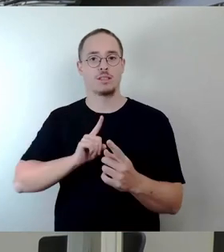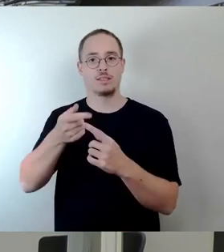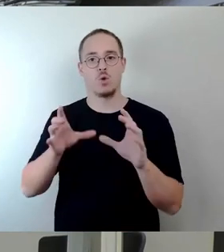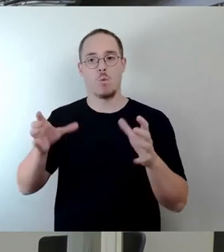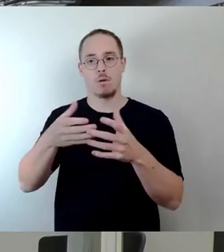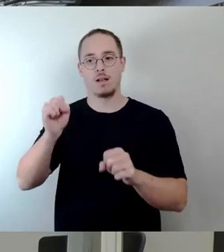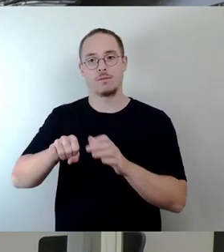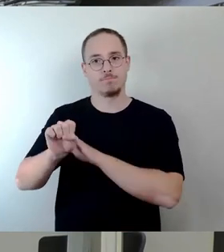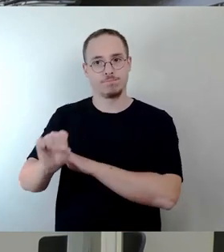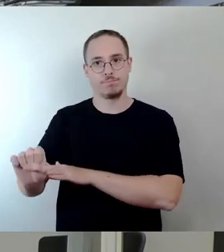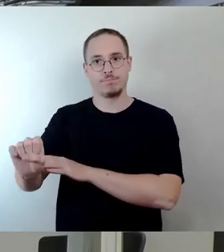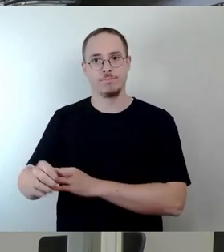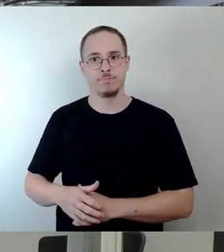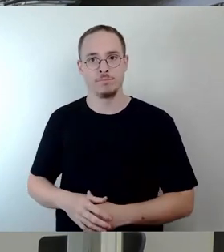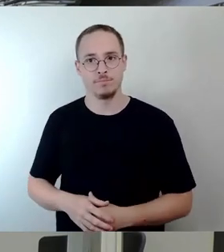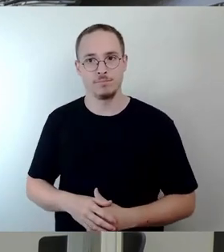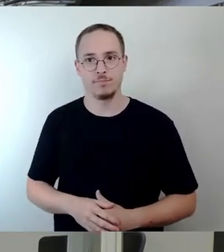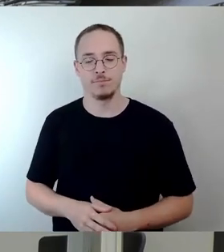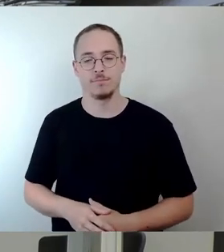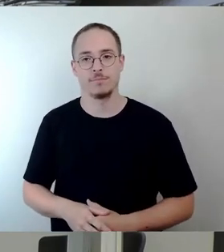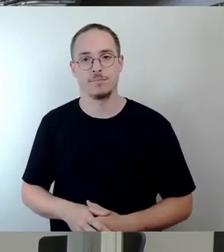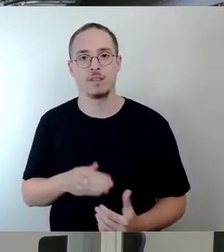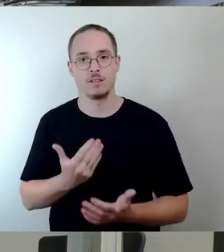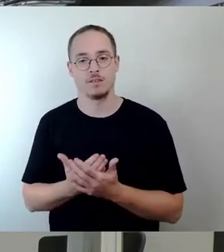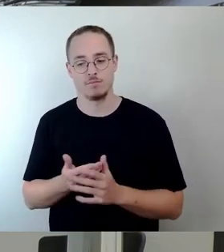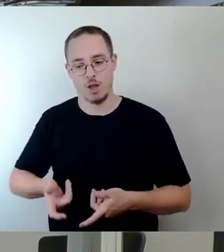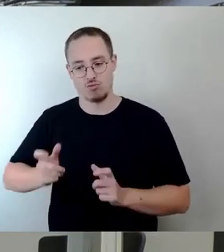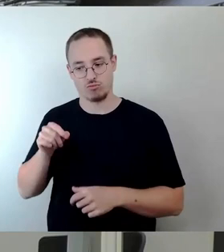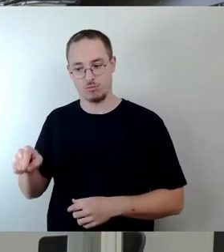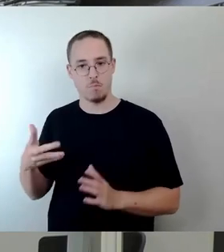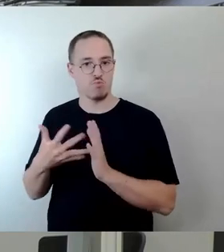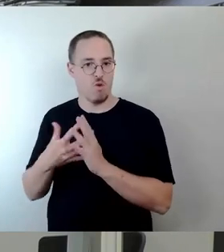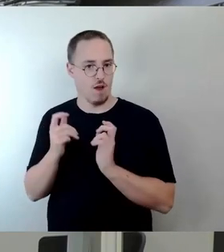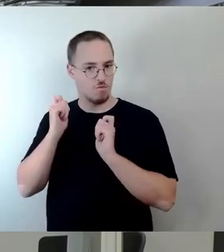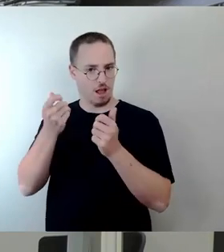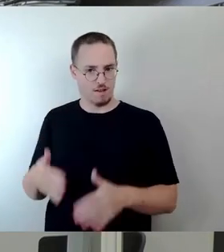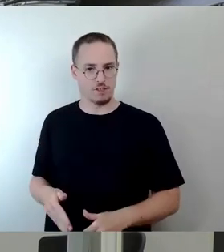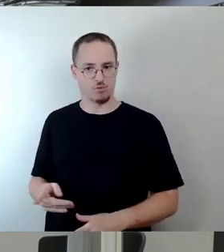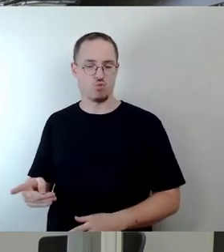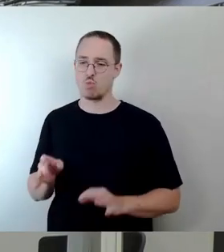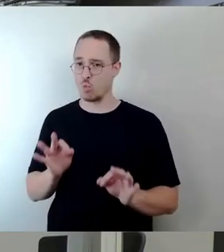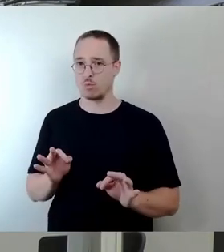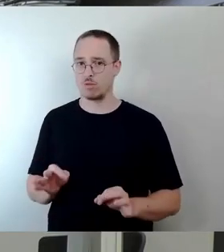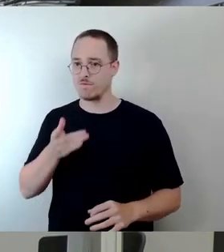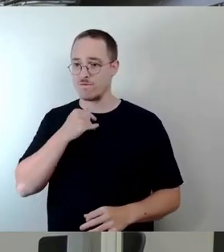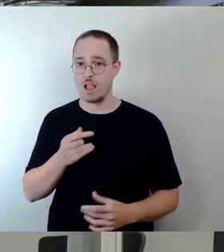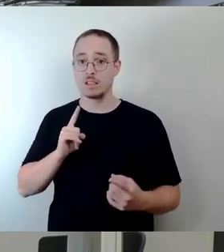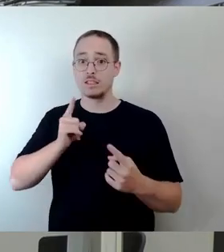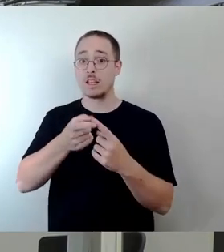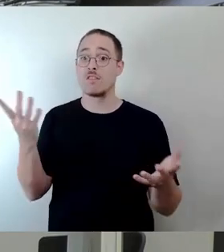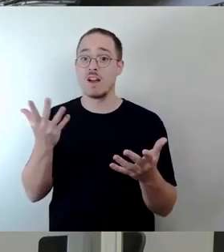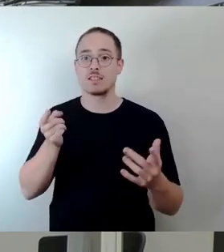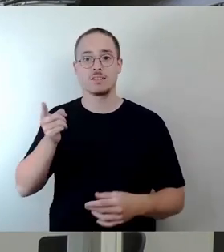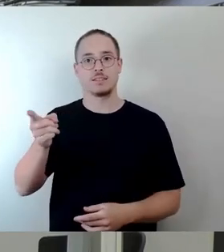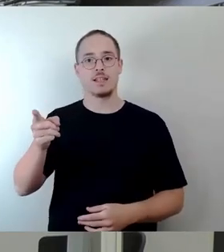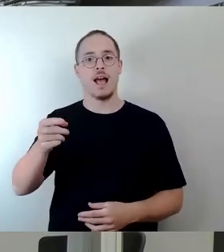wollen wir, ist dann im Ausschuss entsprechend also ein Prüfauftrag gemacht worden, das ist für uns in Ordnung, wollen wir, dass die House of Urban Culture Idee